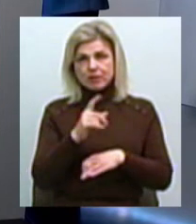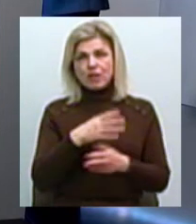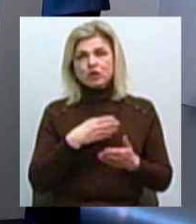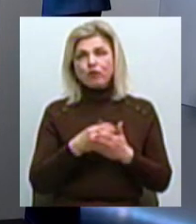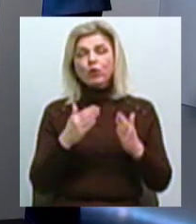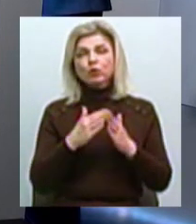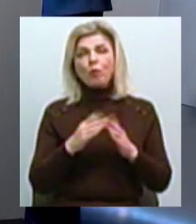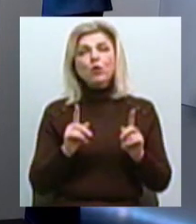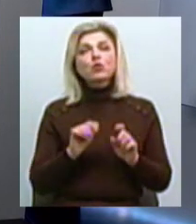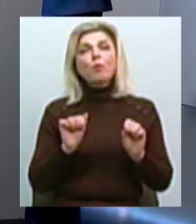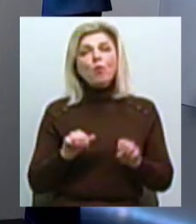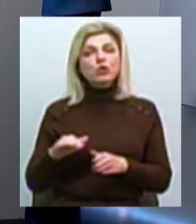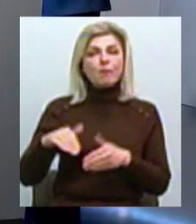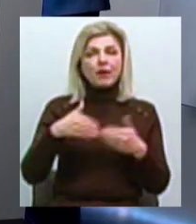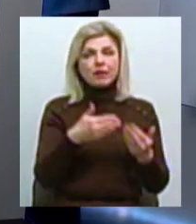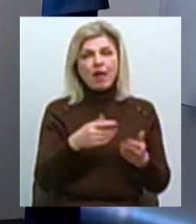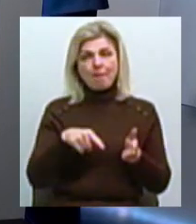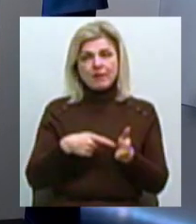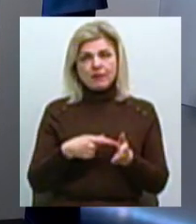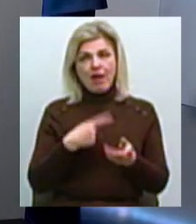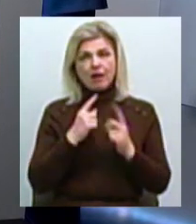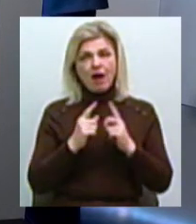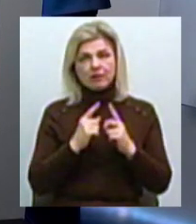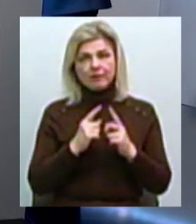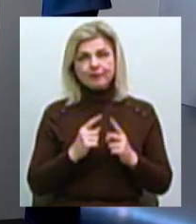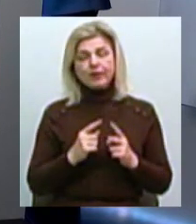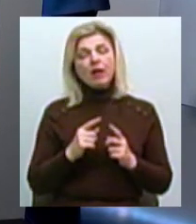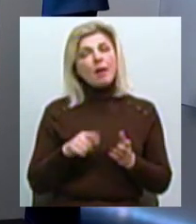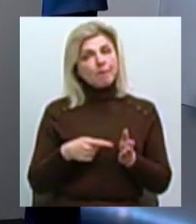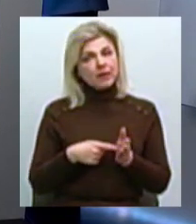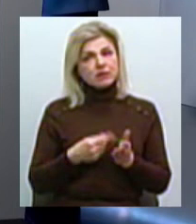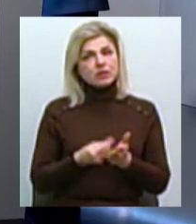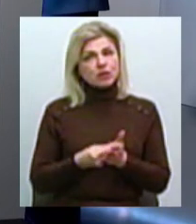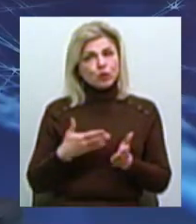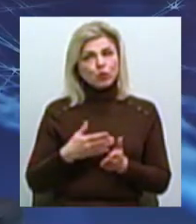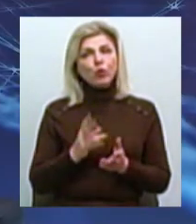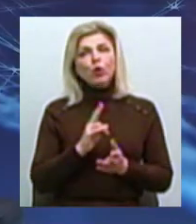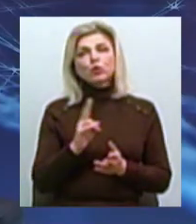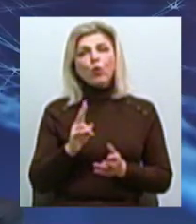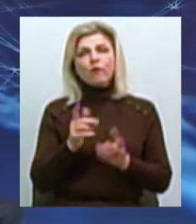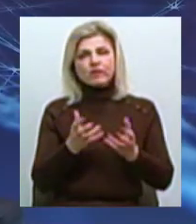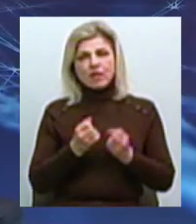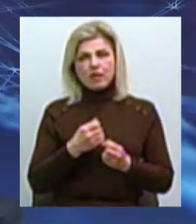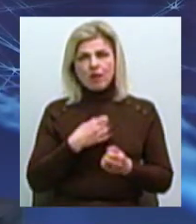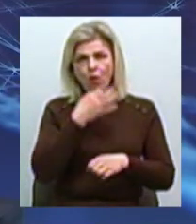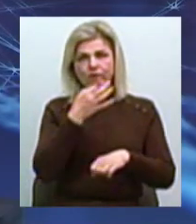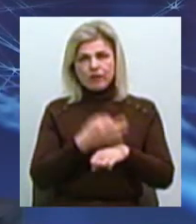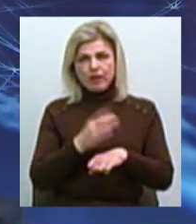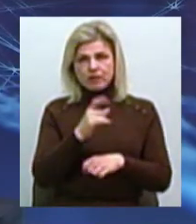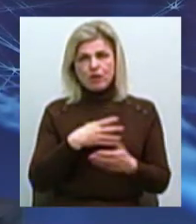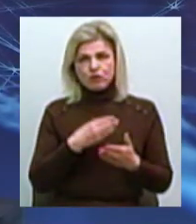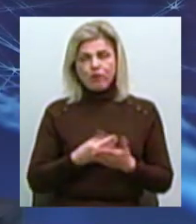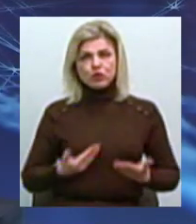запропонувати міська влада саме в сфері нерозбереження? Так, місто дуже цінує тих людей, які взяли на себе відповідальність за своє житло і не